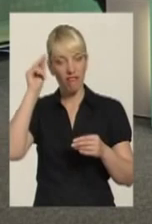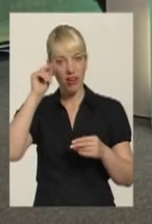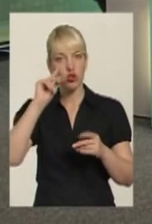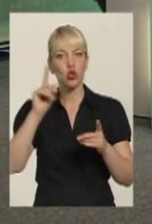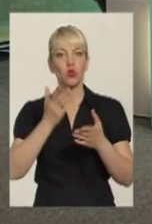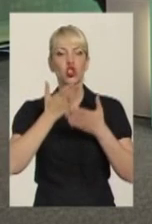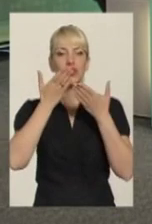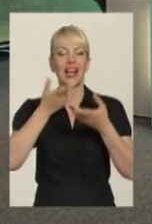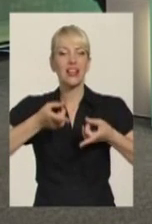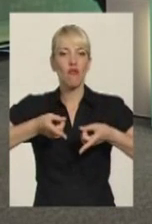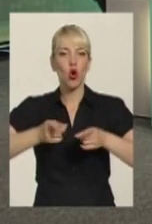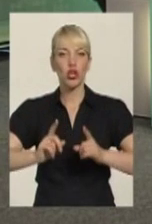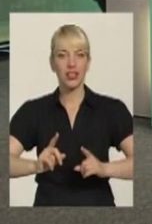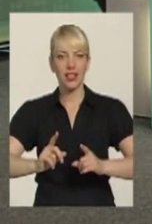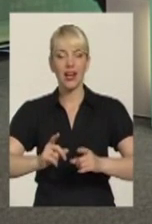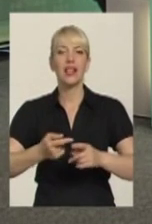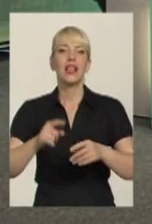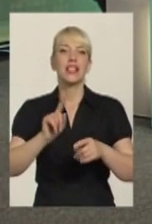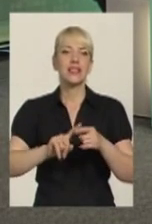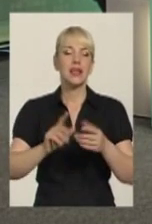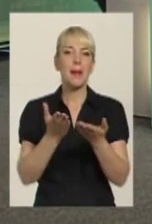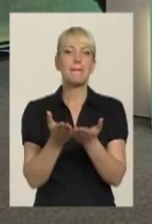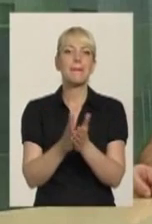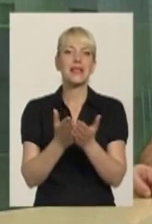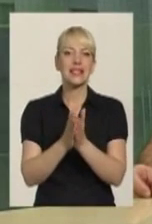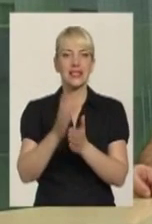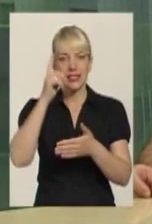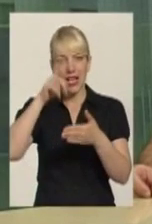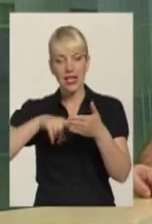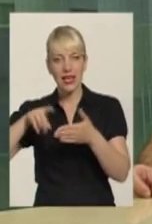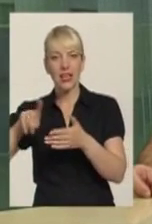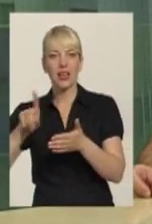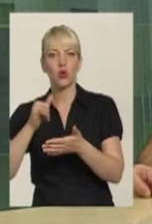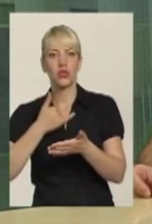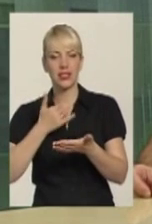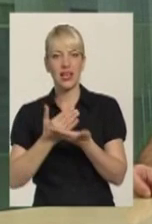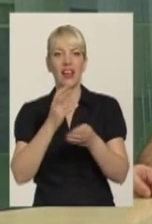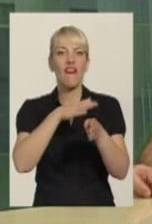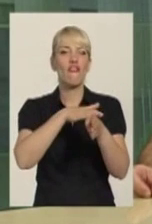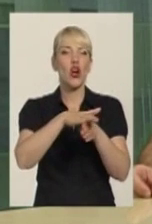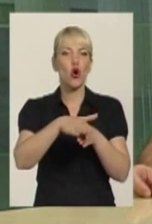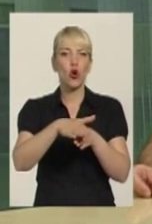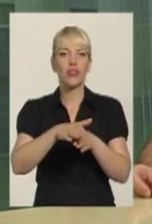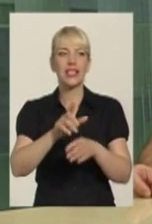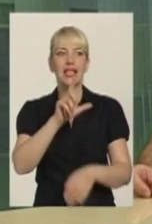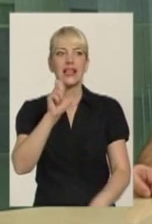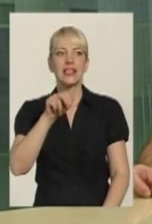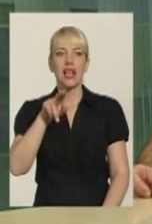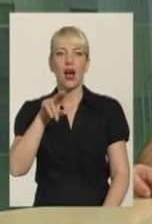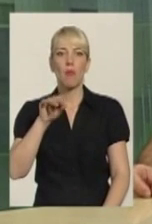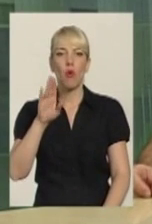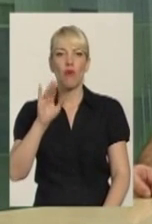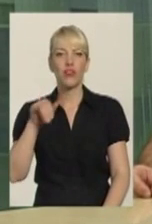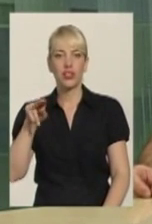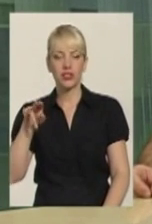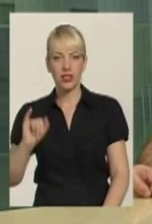ті писання, які сьогодні в нас є. І виконувати ті заповіді, які в нас сьогодні дав Бог. Це 613 заповіді,